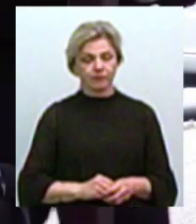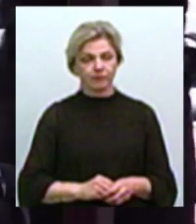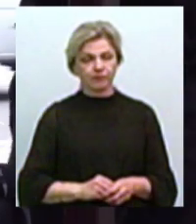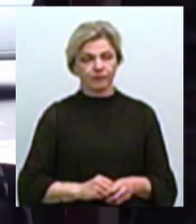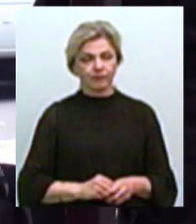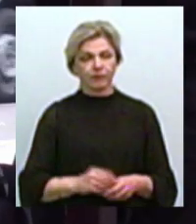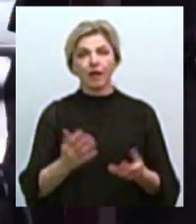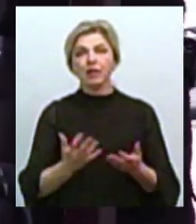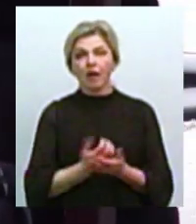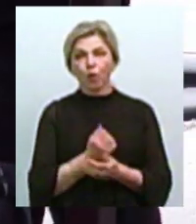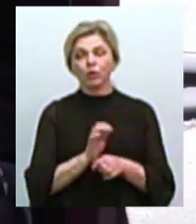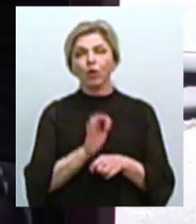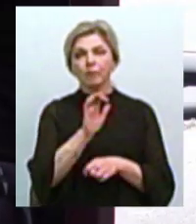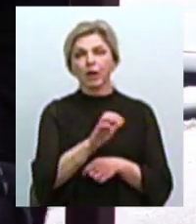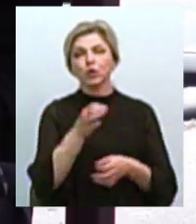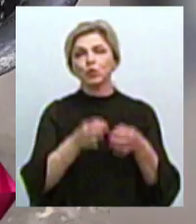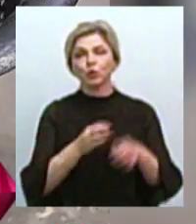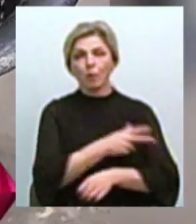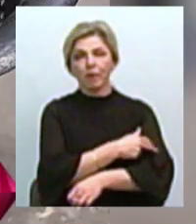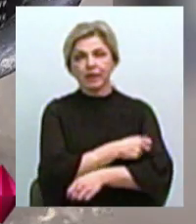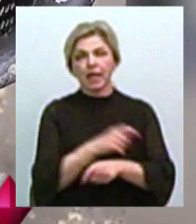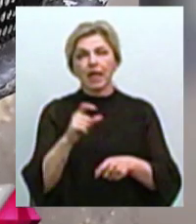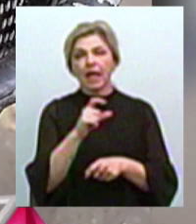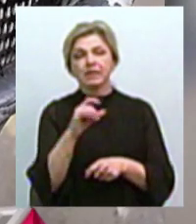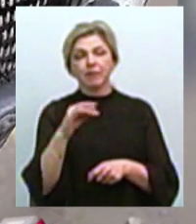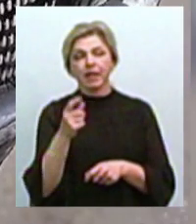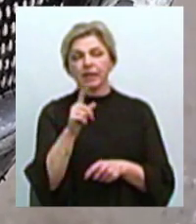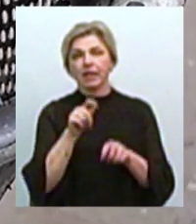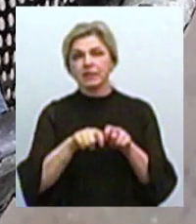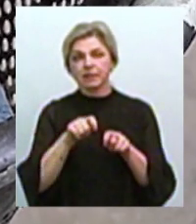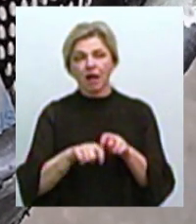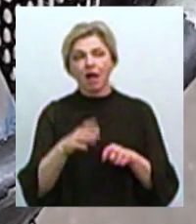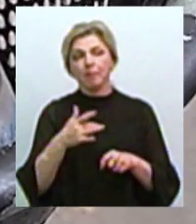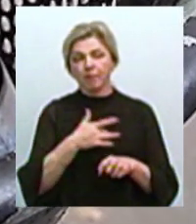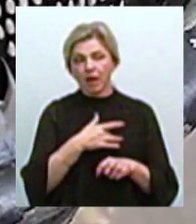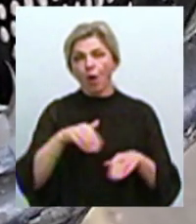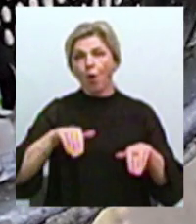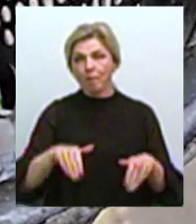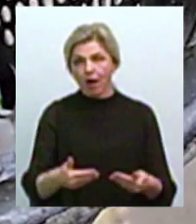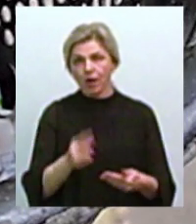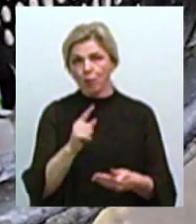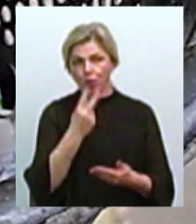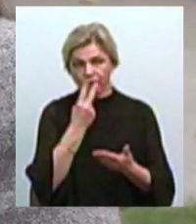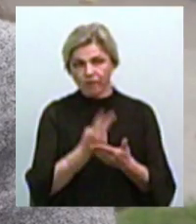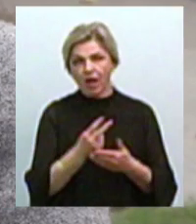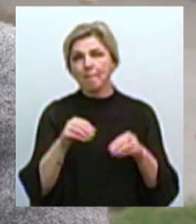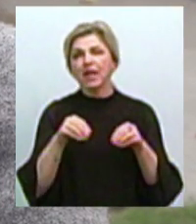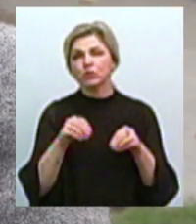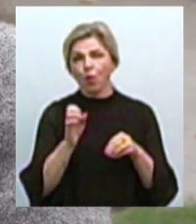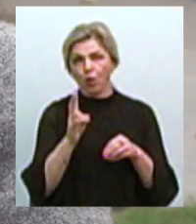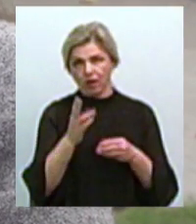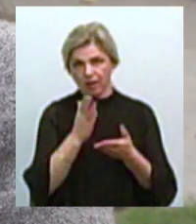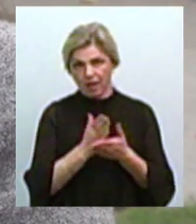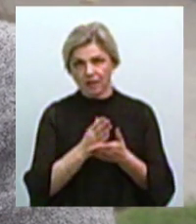Знахідку відправили на судову медичну експертизу. Ймовірно, череп викопали, тому що на ньому присутні сліди піску, говорить